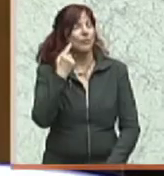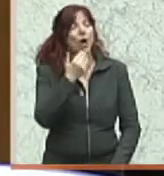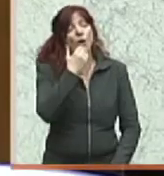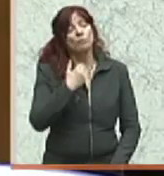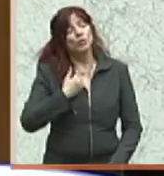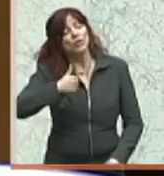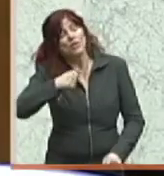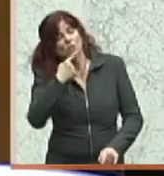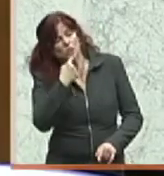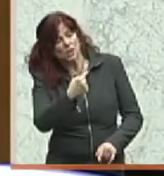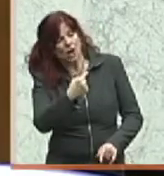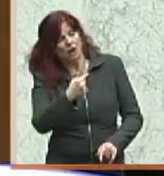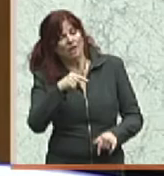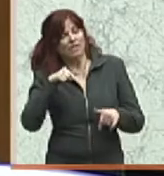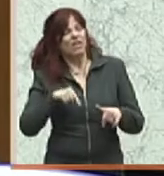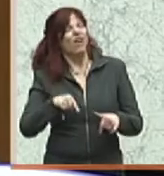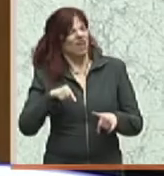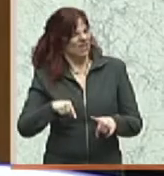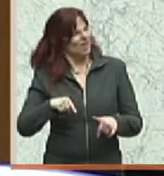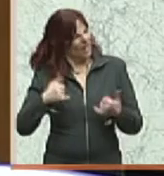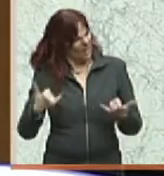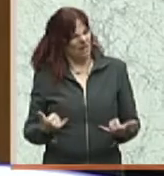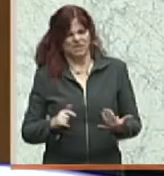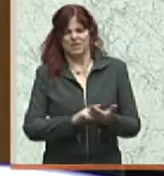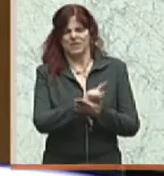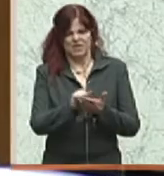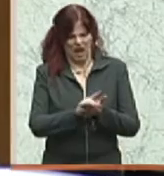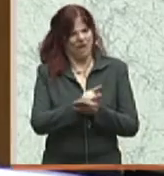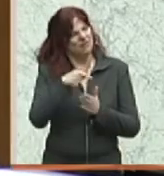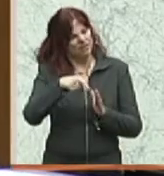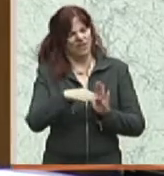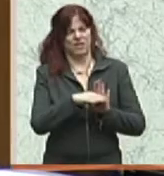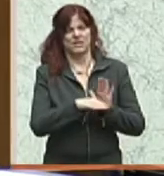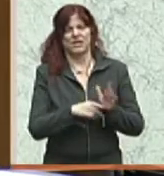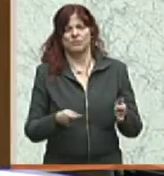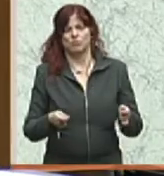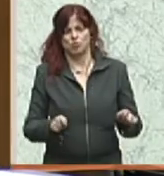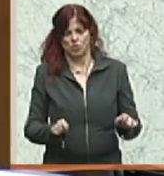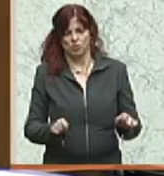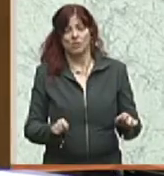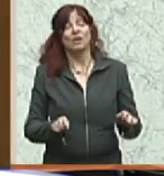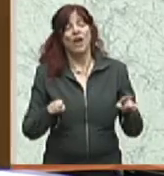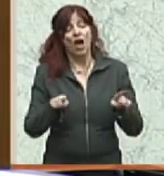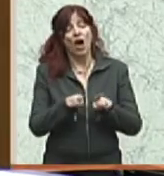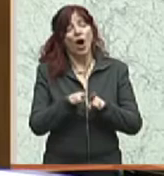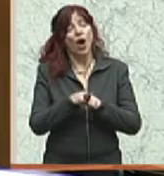ich, in einer Zeit beschlossen wird, wo wir die Rückbesinnung auf diese